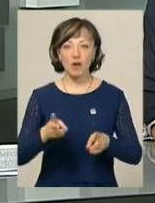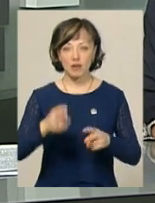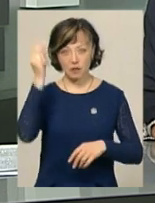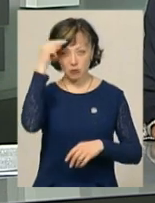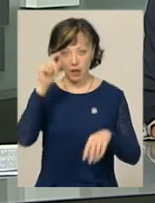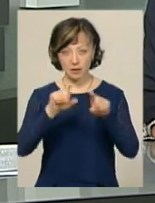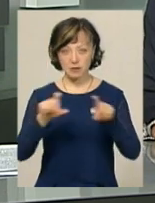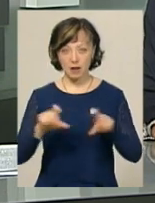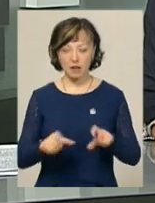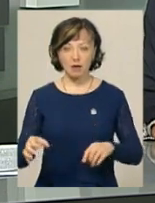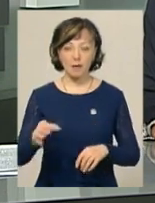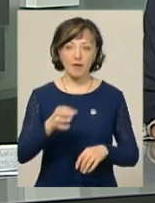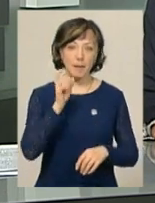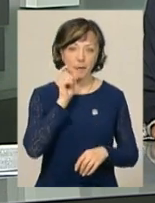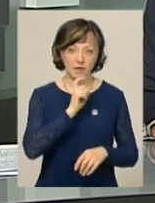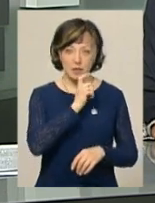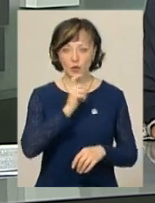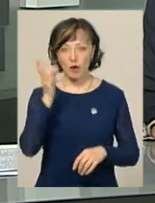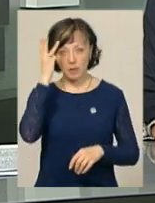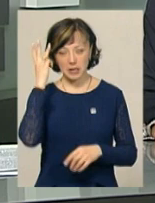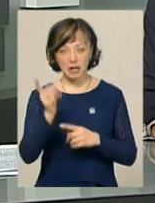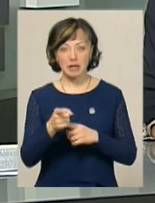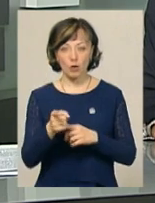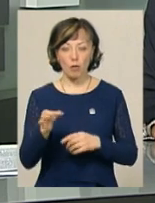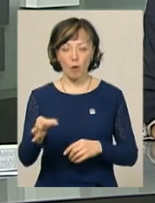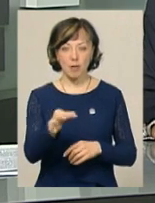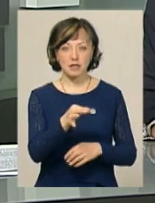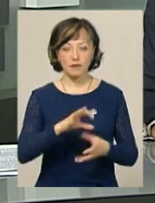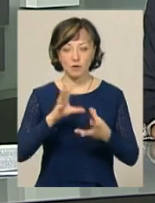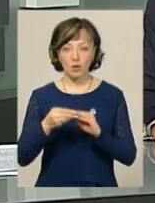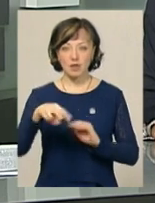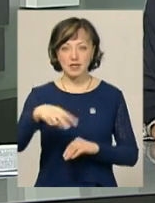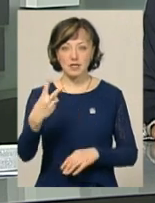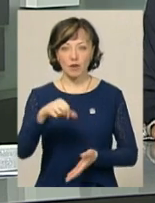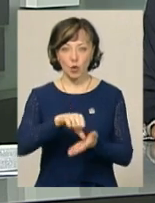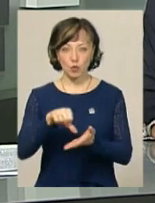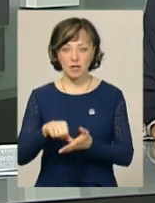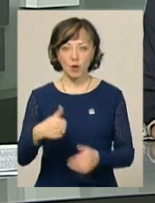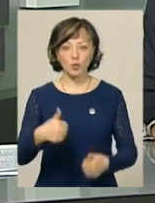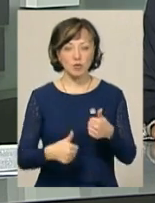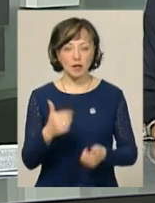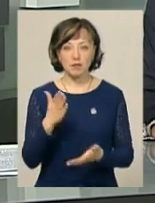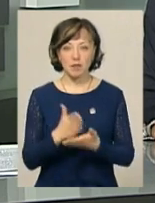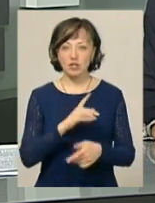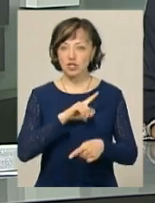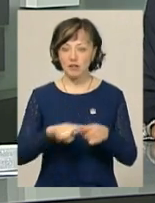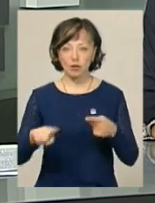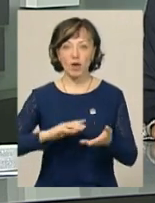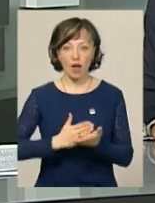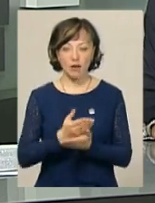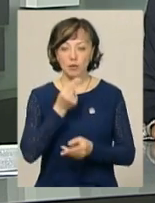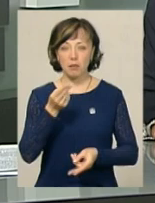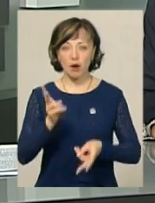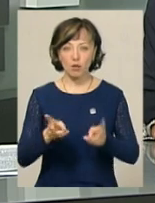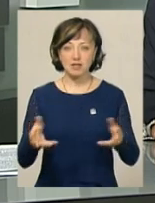навчальних закладів Хмельницької, Вінницької та Тернопільської областей. Всього 22 учасника. Конкурсанти мали швидко та якісно